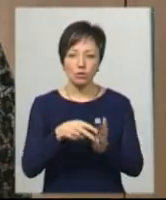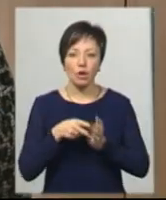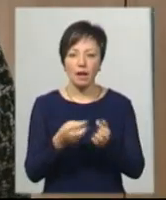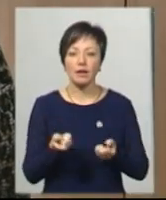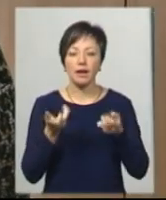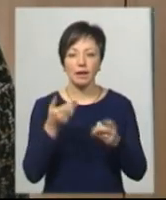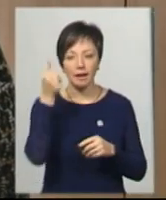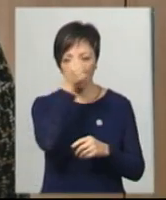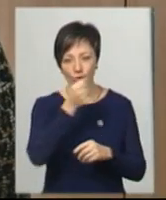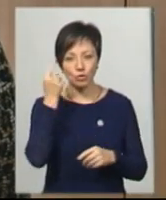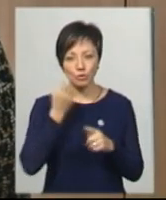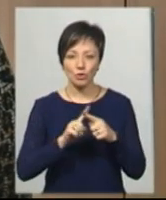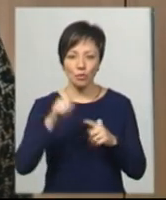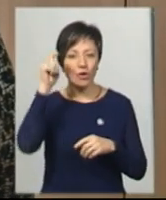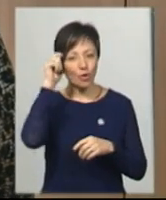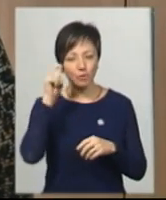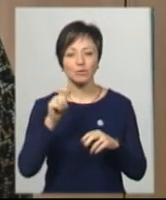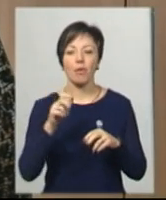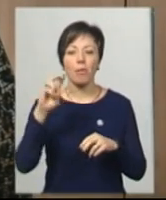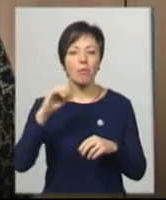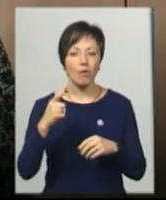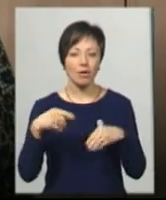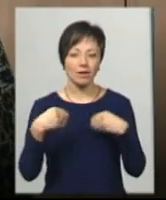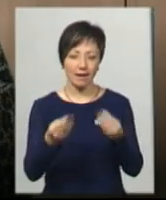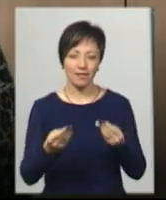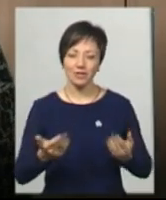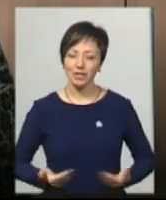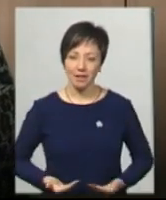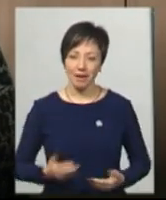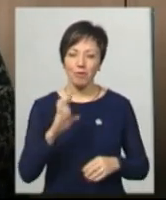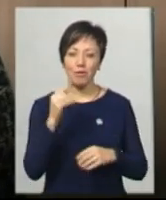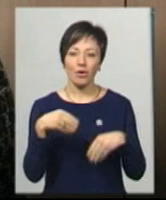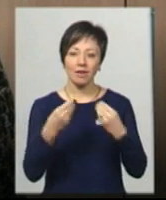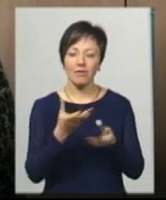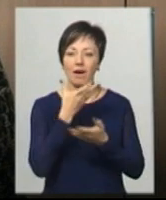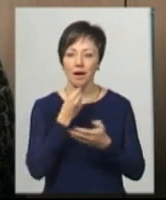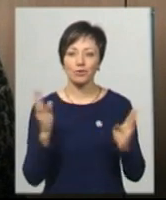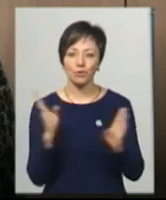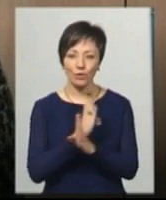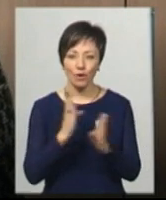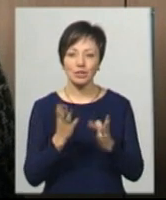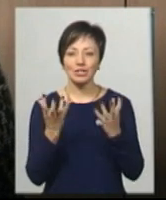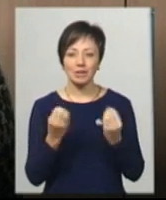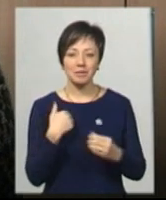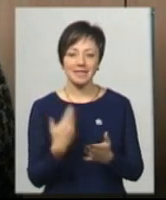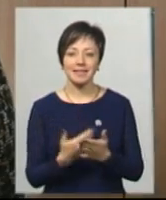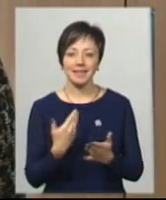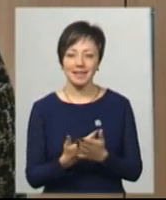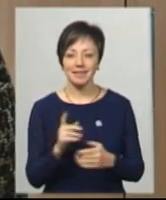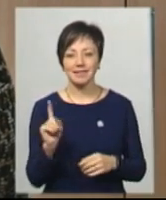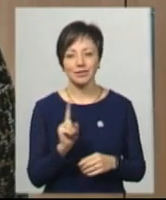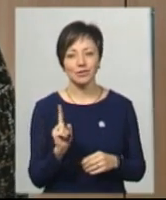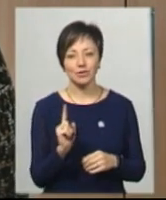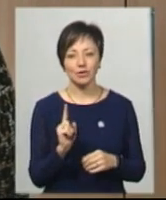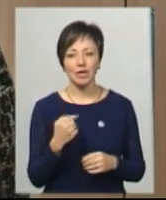років. Я думаю, що цьому хлопчику Бог дав життя, Бог дав гарну долю. А ще мені здається, що